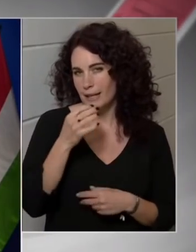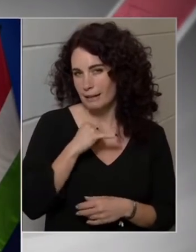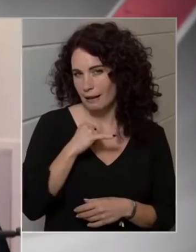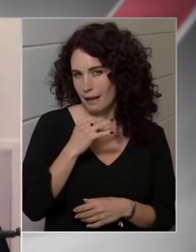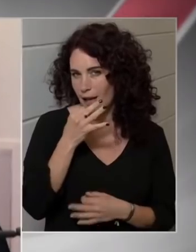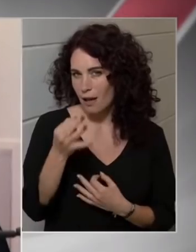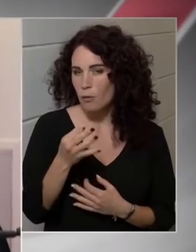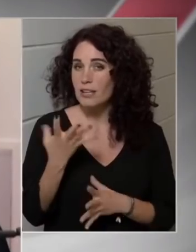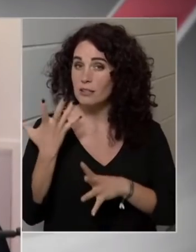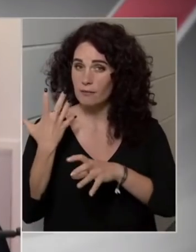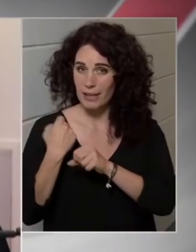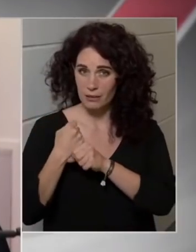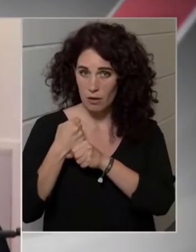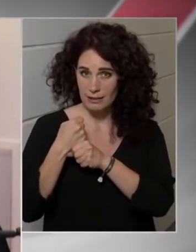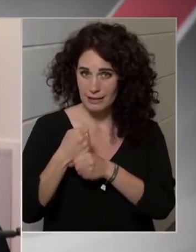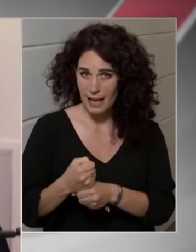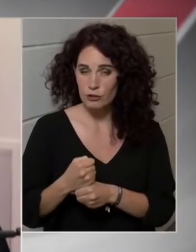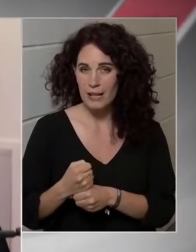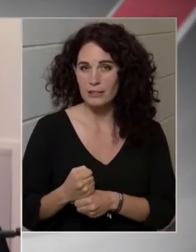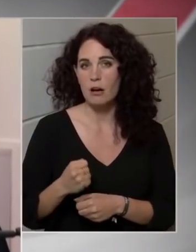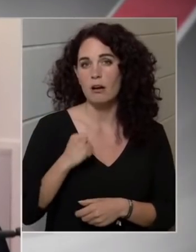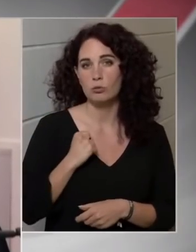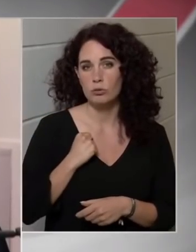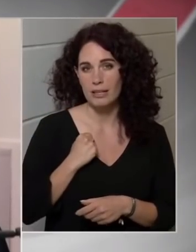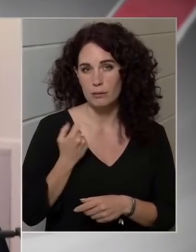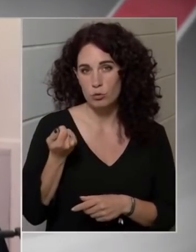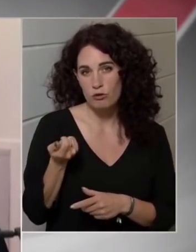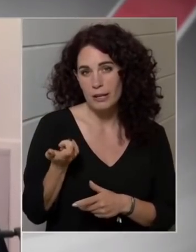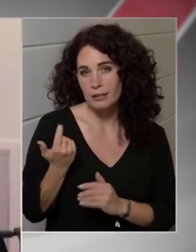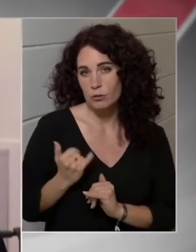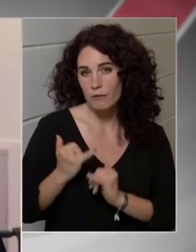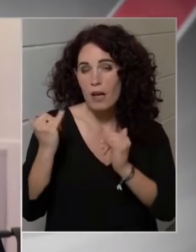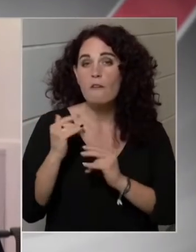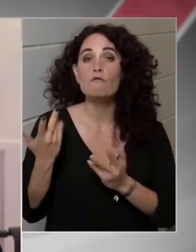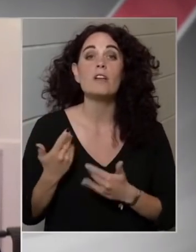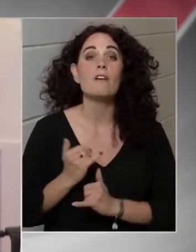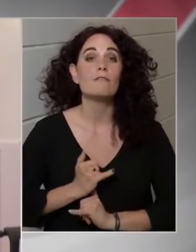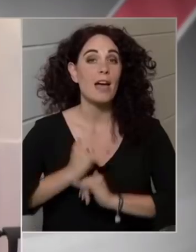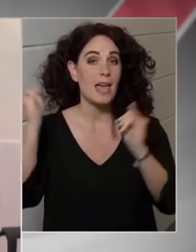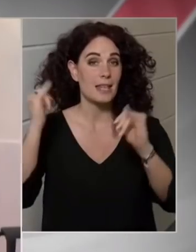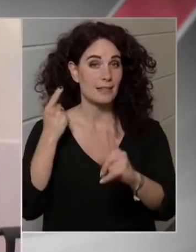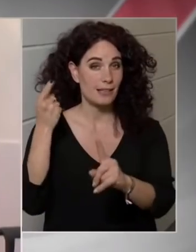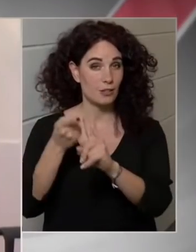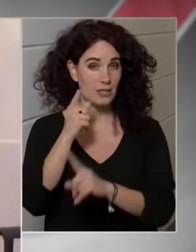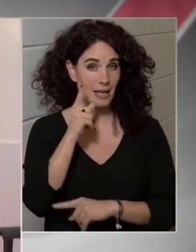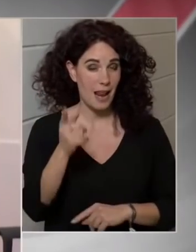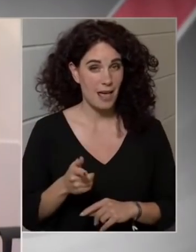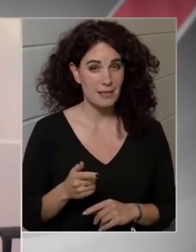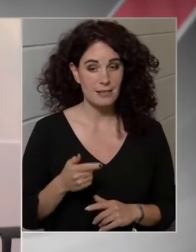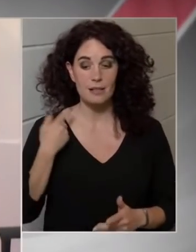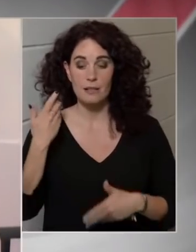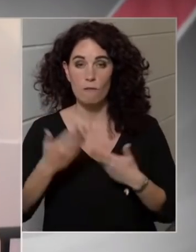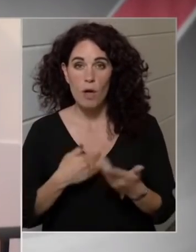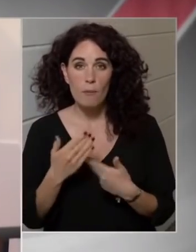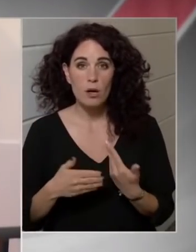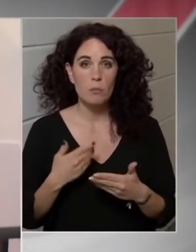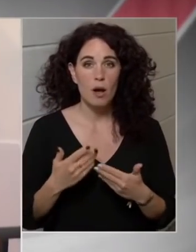tehát többé a katonai büdzsét fogjuk vele nüvelni, vagy például fejlesztési célokra fog szolgálni, tehát a folyamatban lévő